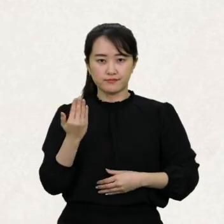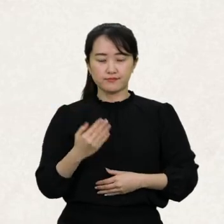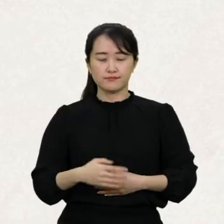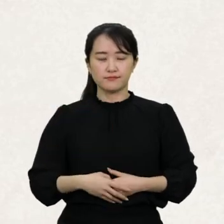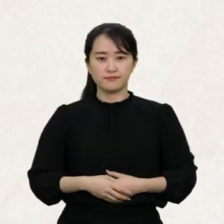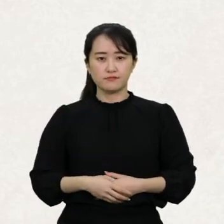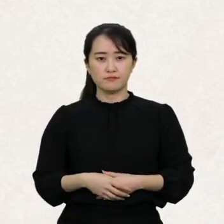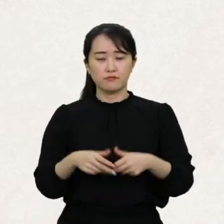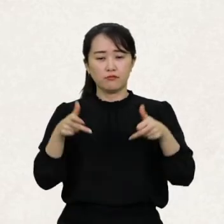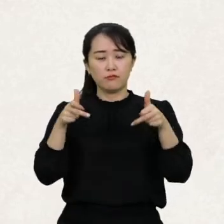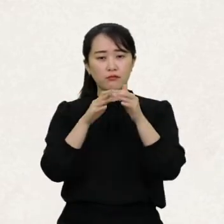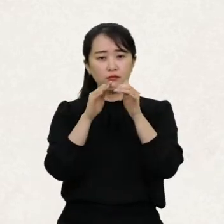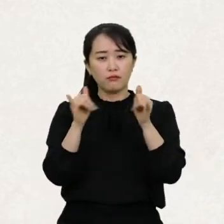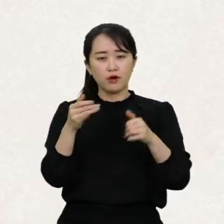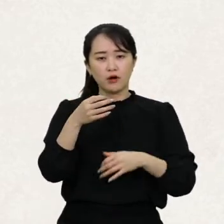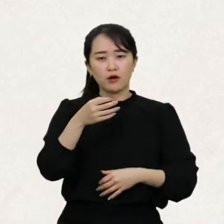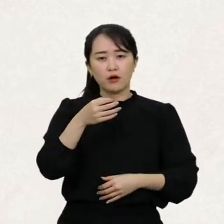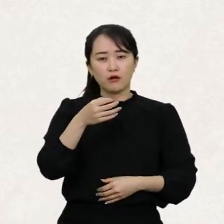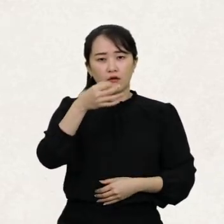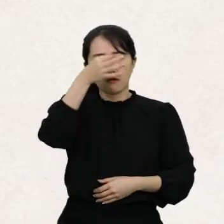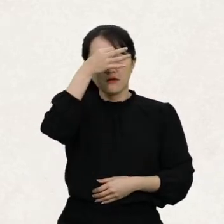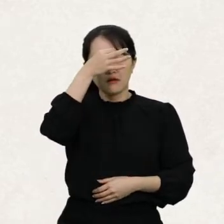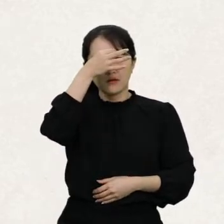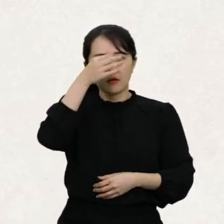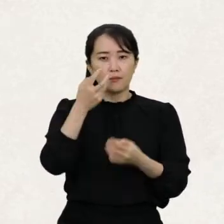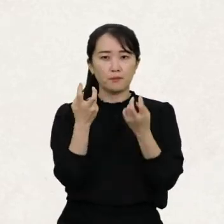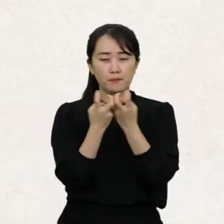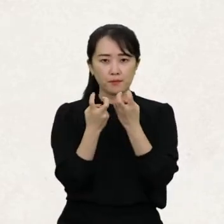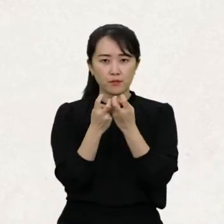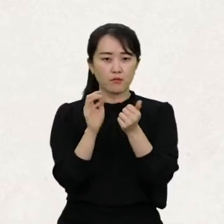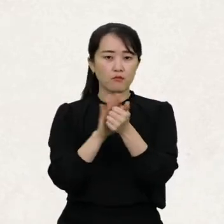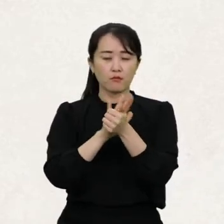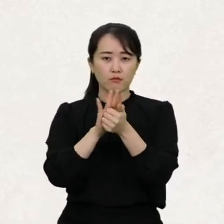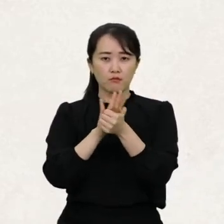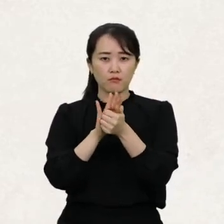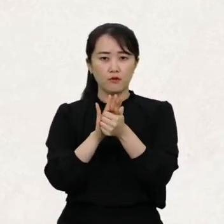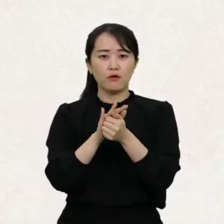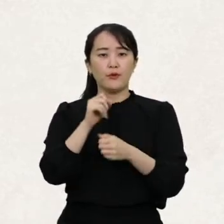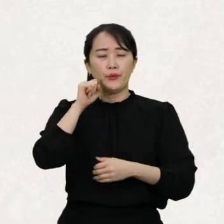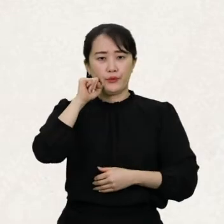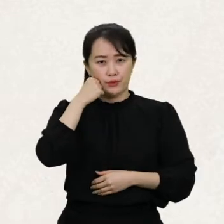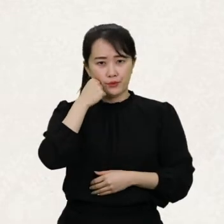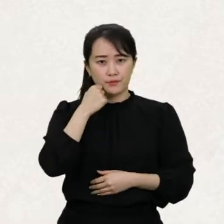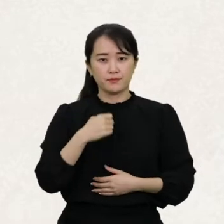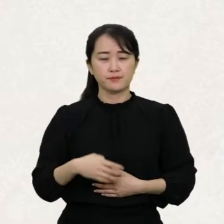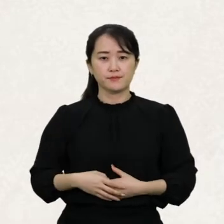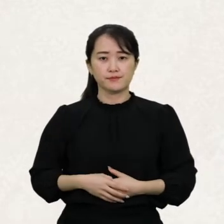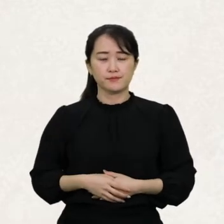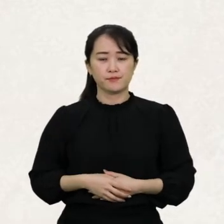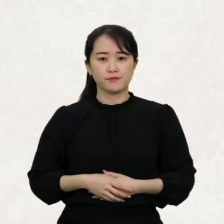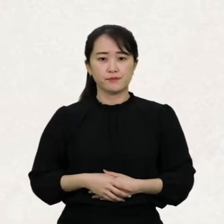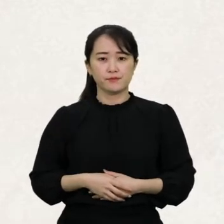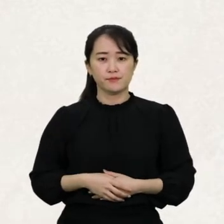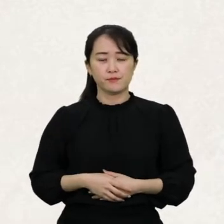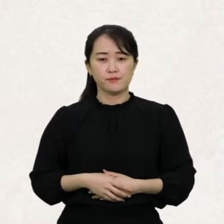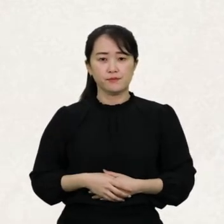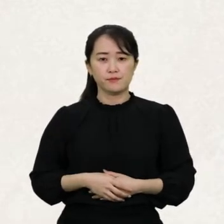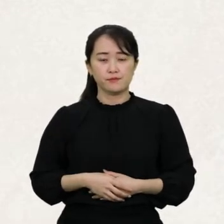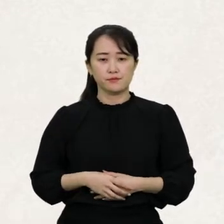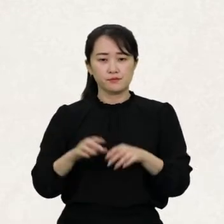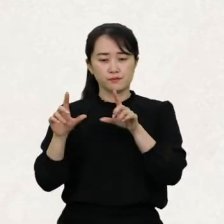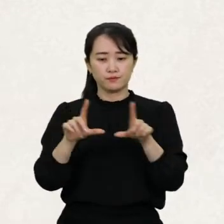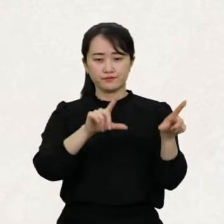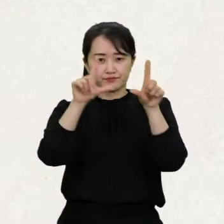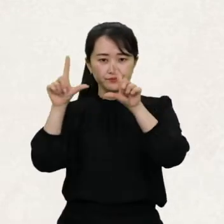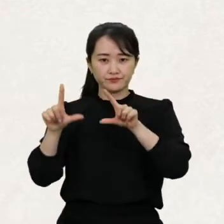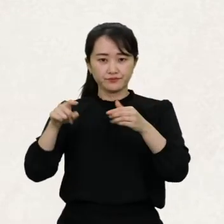장애인은 필요한 기술이나 수단, 서비스 등에 대한 접근이 어려울 수 있죠. 생활 속에서